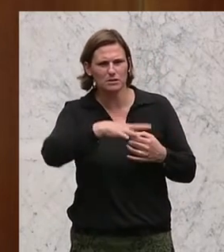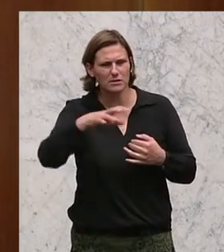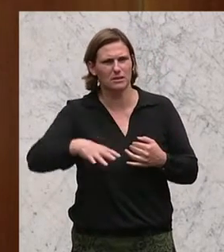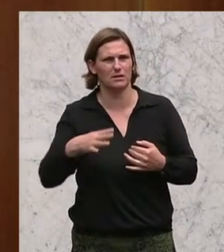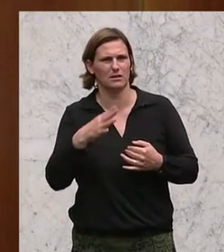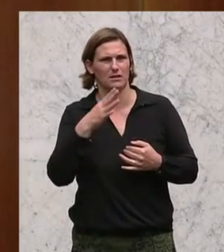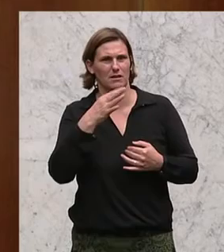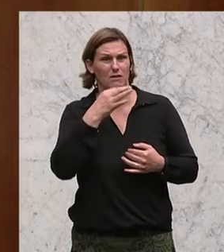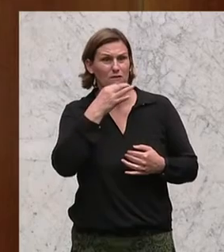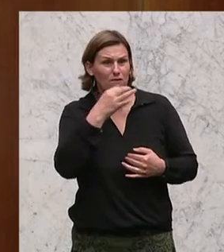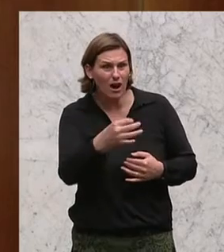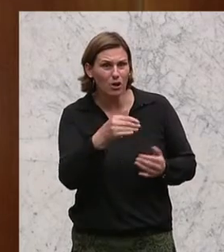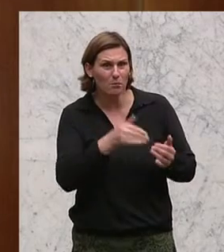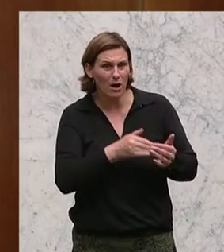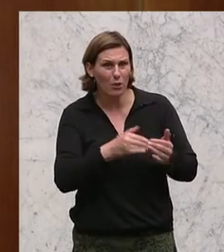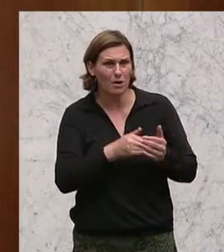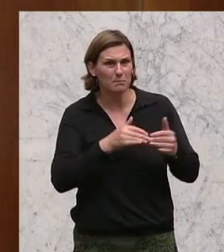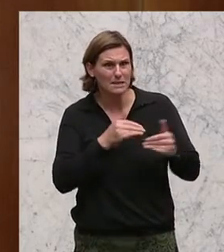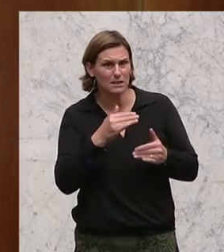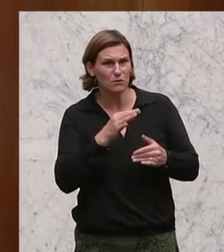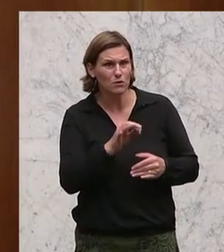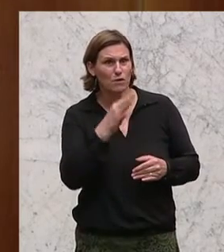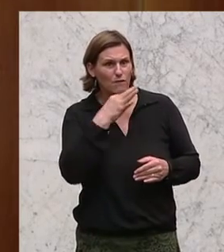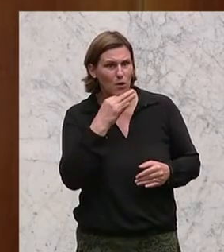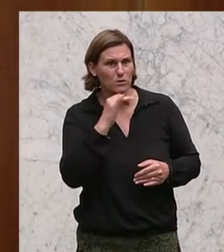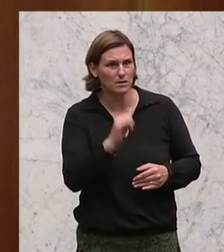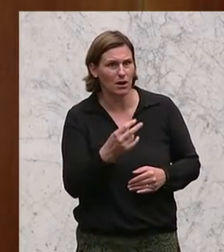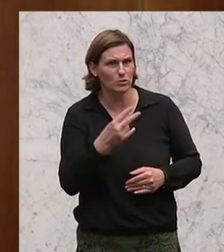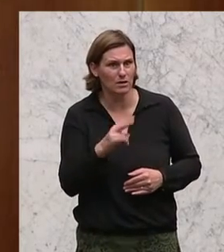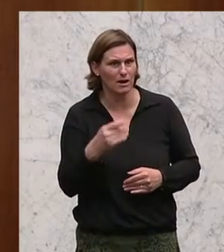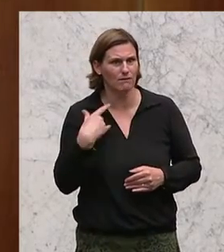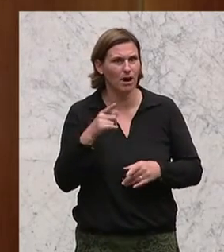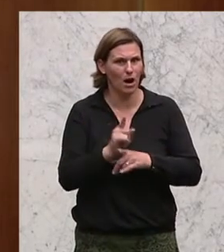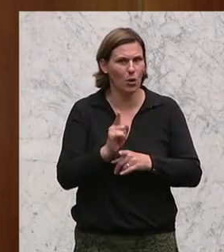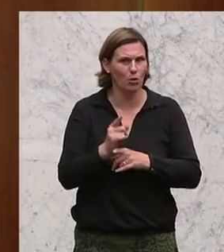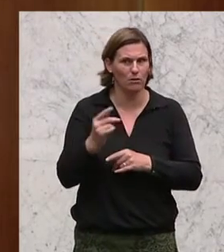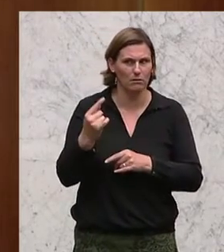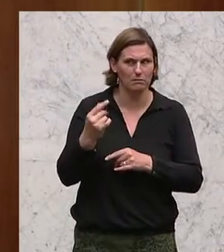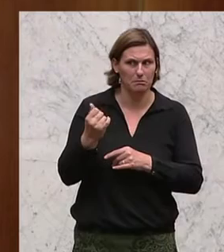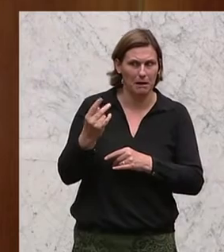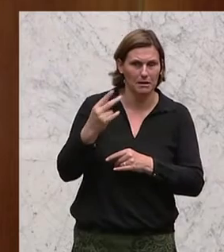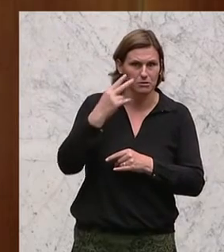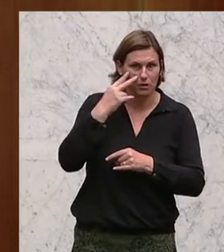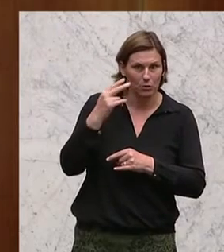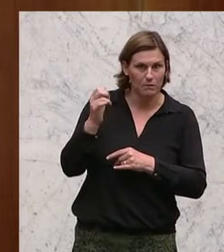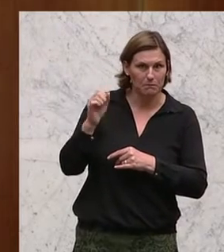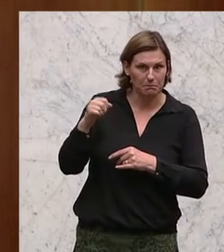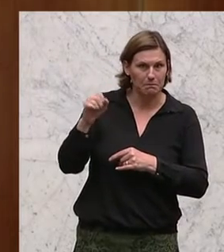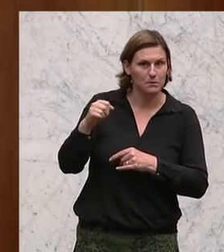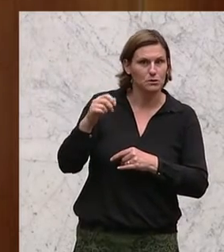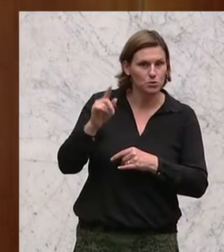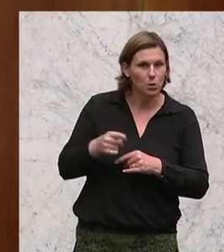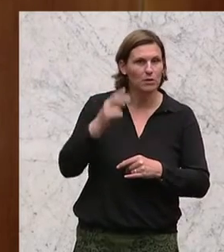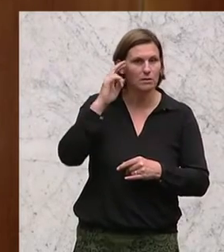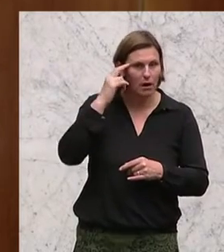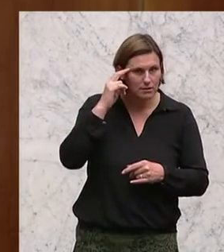ein Frauenministerium brauche oder nicht, die auch vom Herrn Kollegen Lopatka irgendwie genickt wurde, dass man da vielleicht drüber nachdenken sollte, ich glaube, Sie